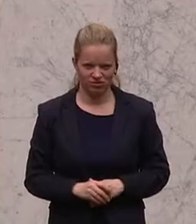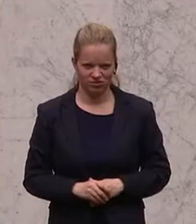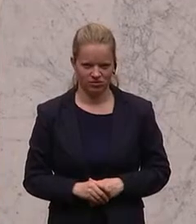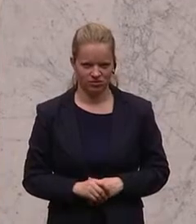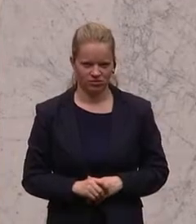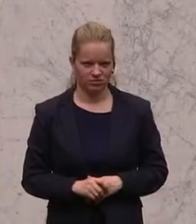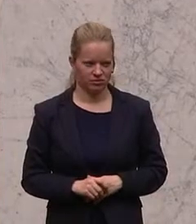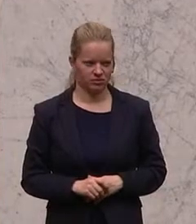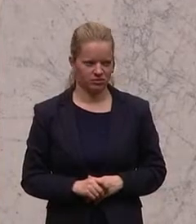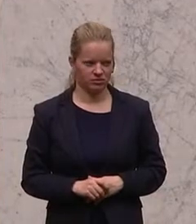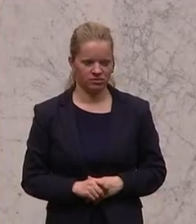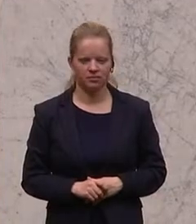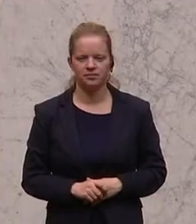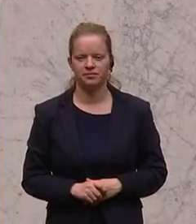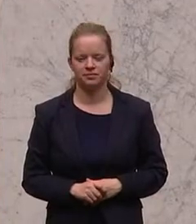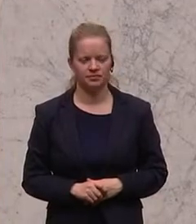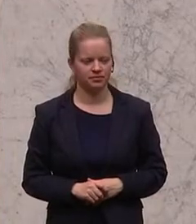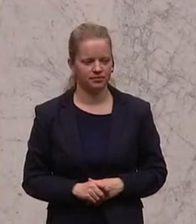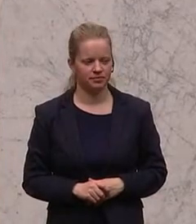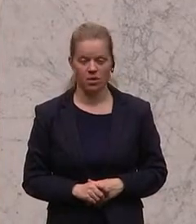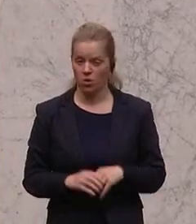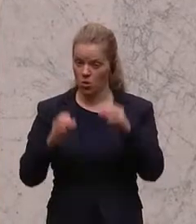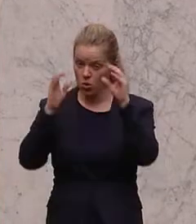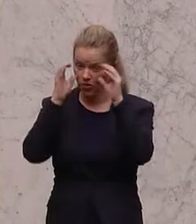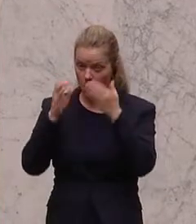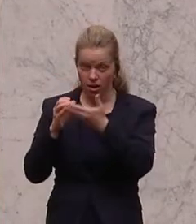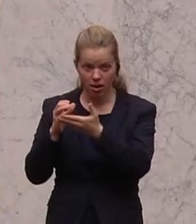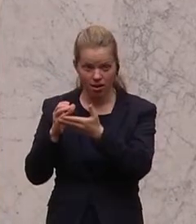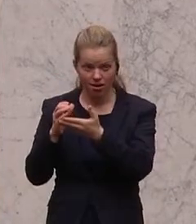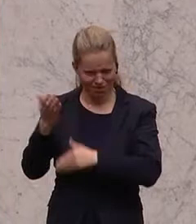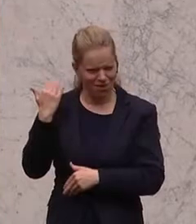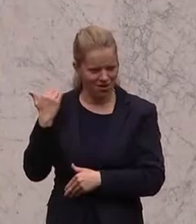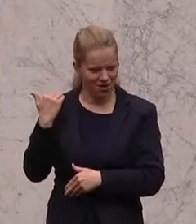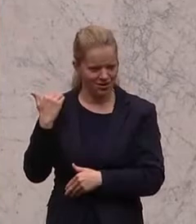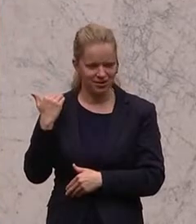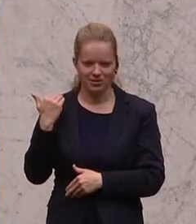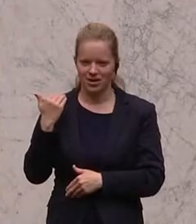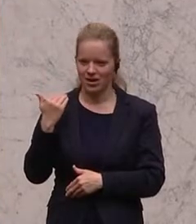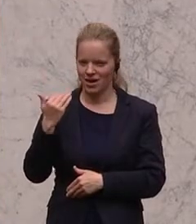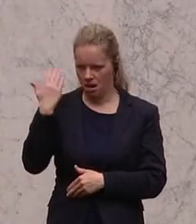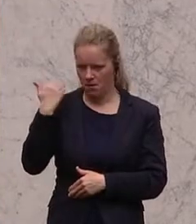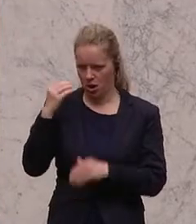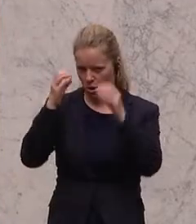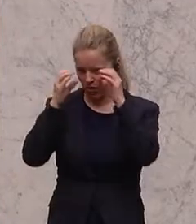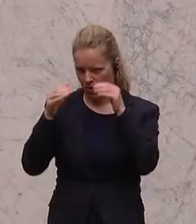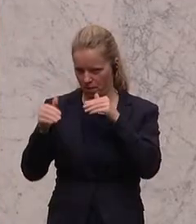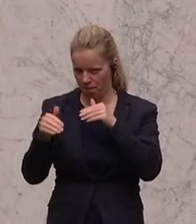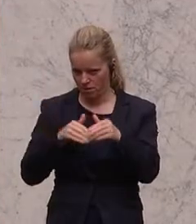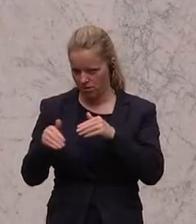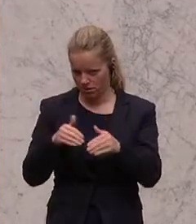Auch, meine geschätzten Damen und ehemaliger ÖVP-Minister,